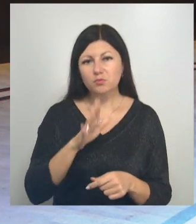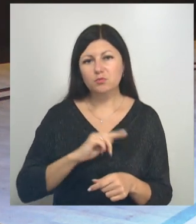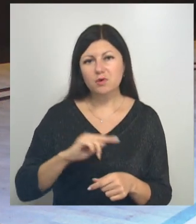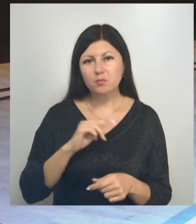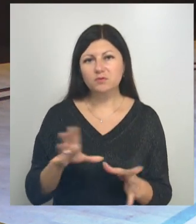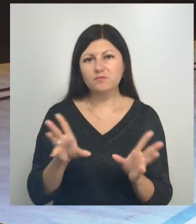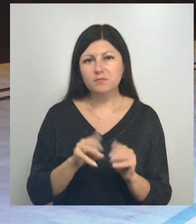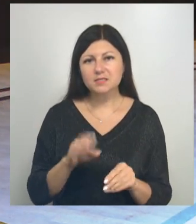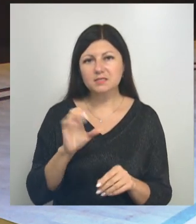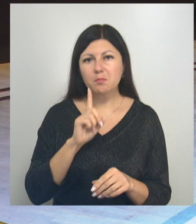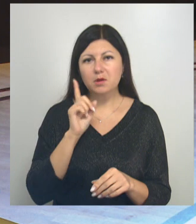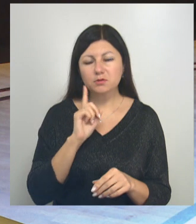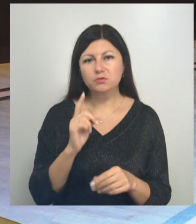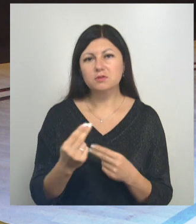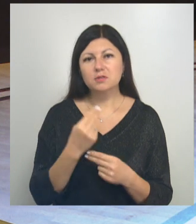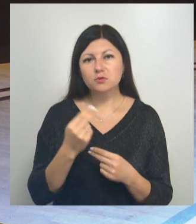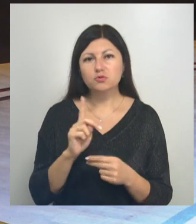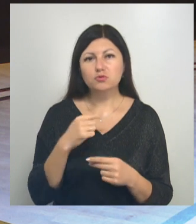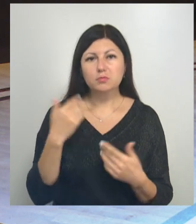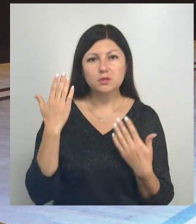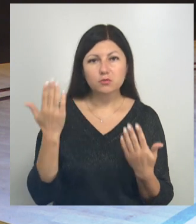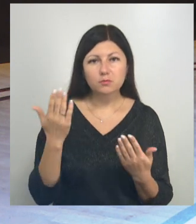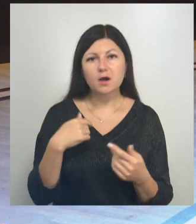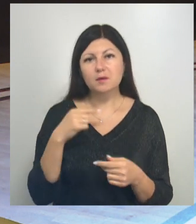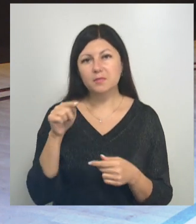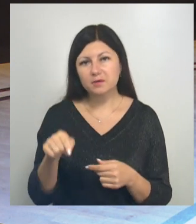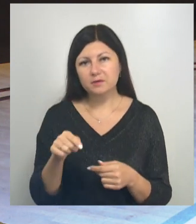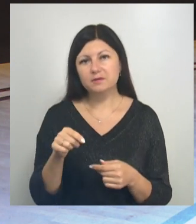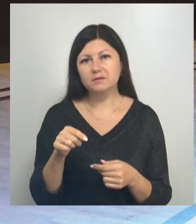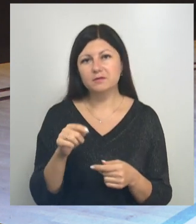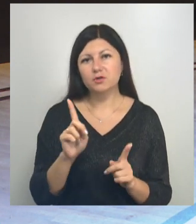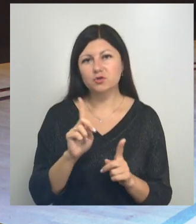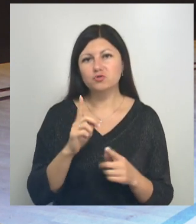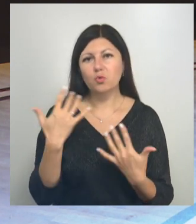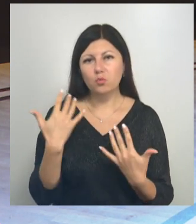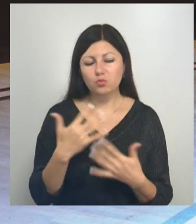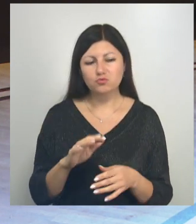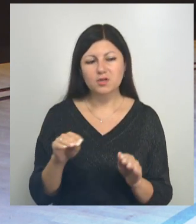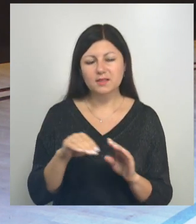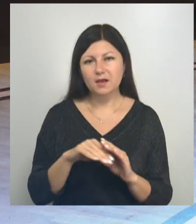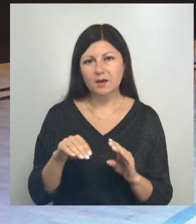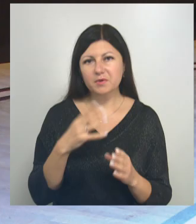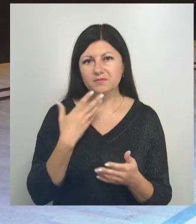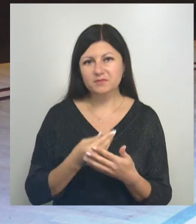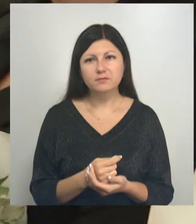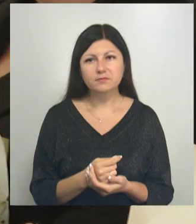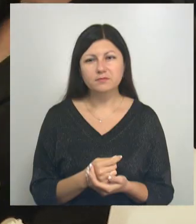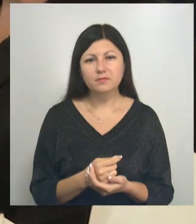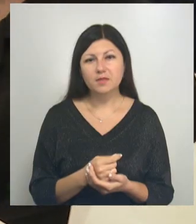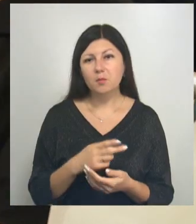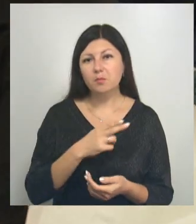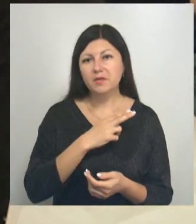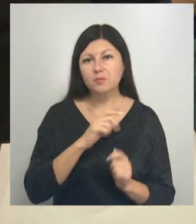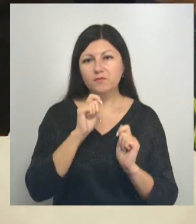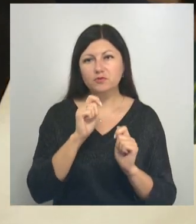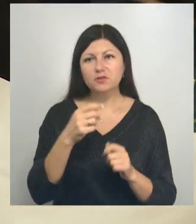вместе с молодежью. Они нас научат тому, чего не умеем мы, а мы их тому, что уже накопили в своей жизни большую. Премию